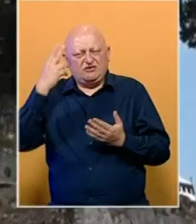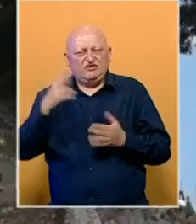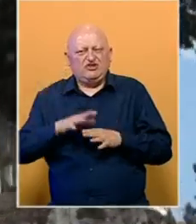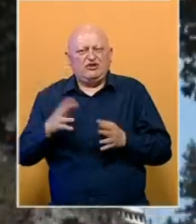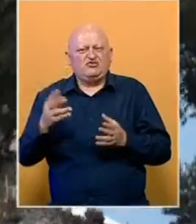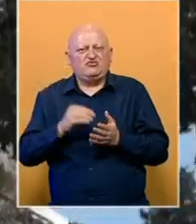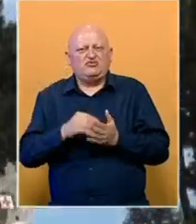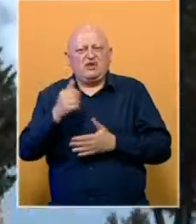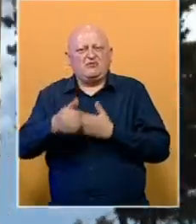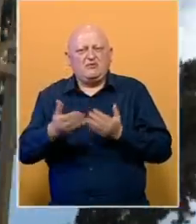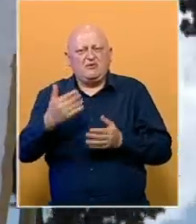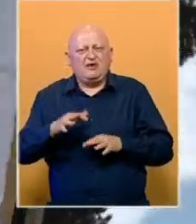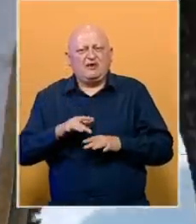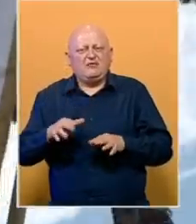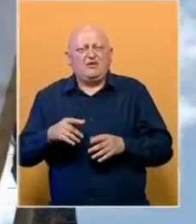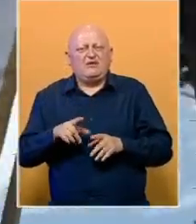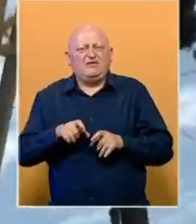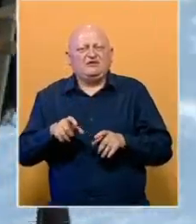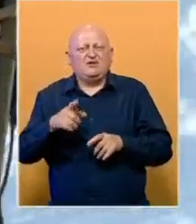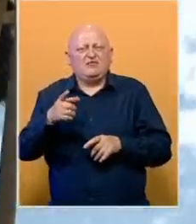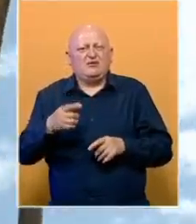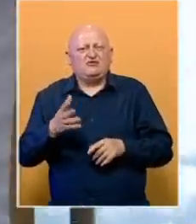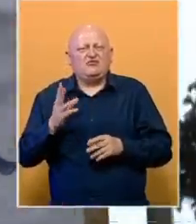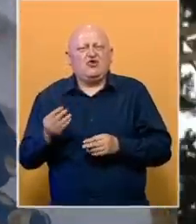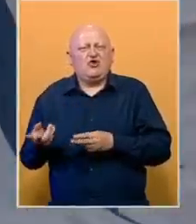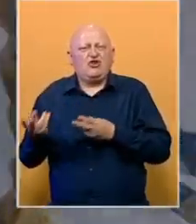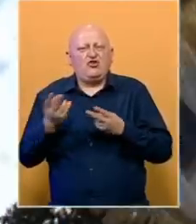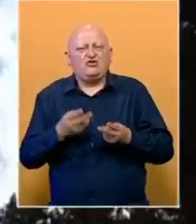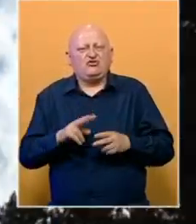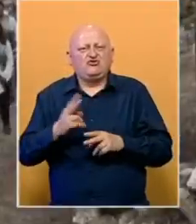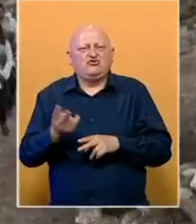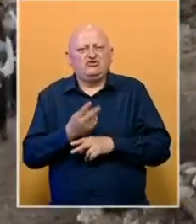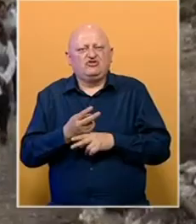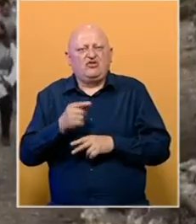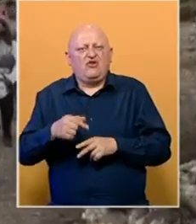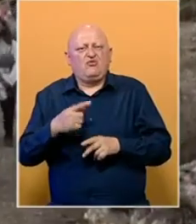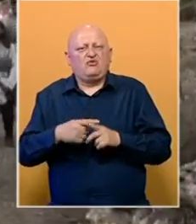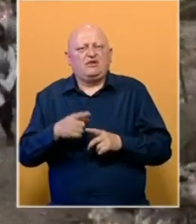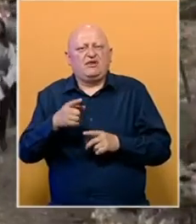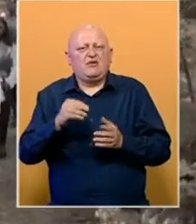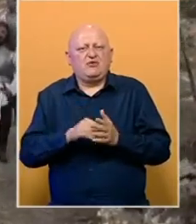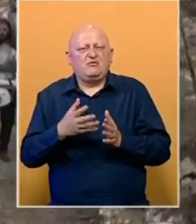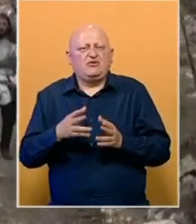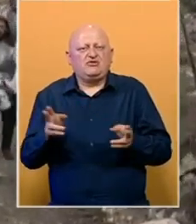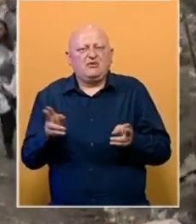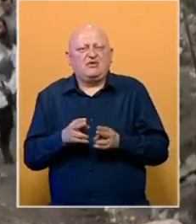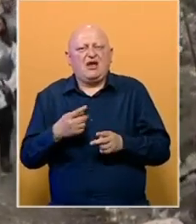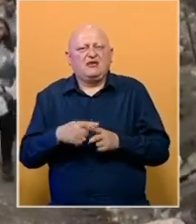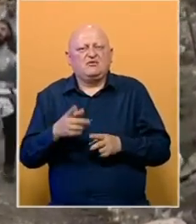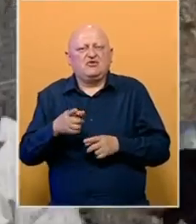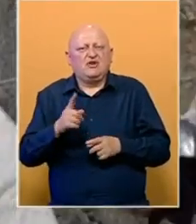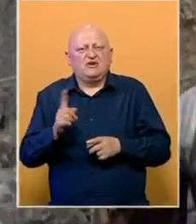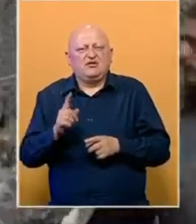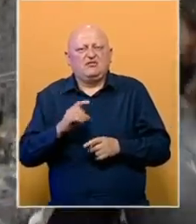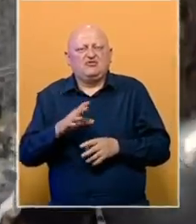regiji šire, još u godinama prije pandemije koronavirusa, pa su česti gosti iz drugih država. Ovog puta taj broj je nešto manji, ali